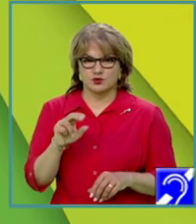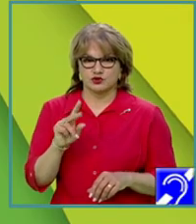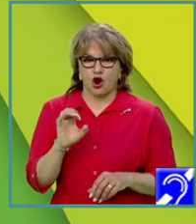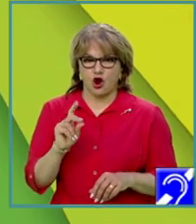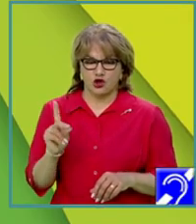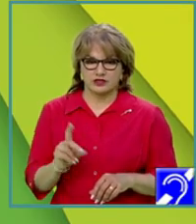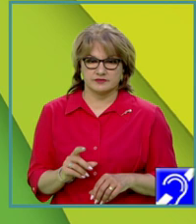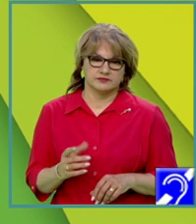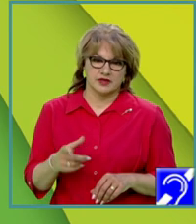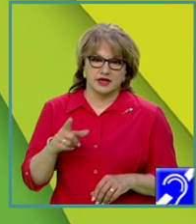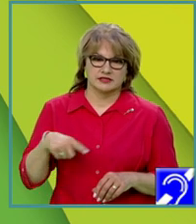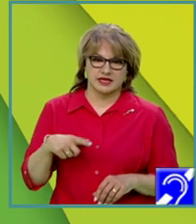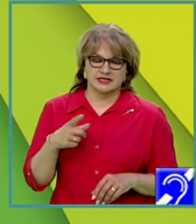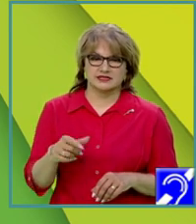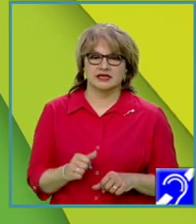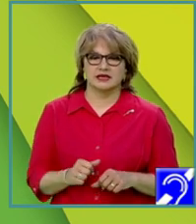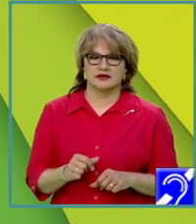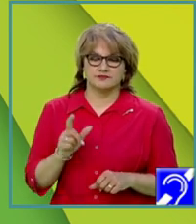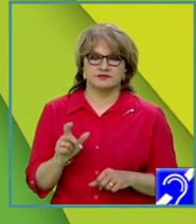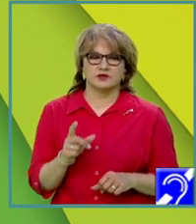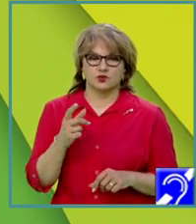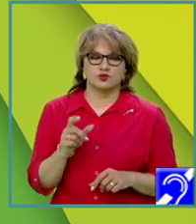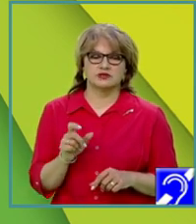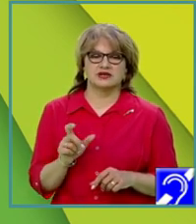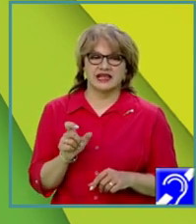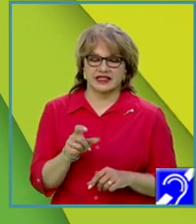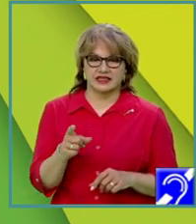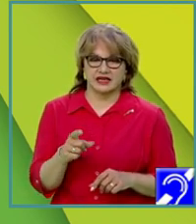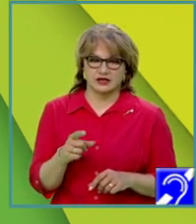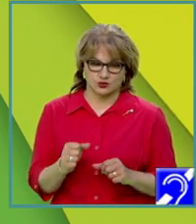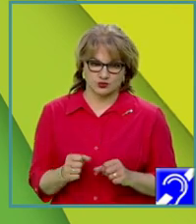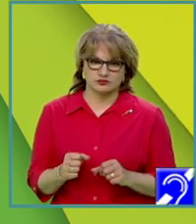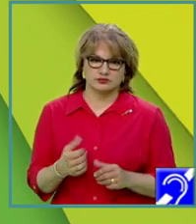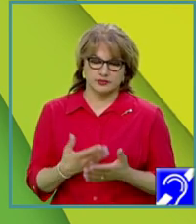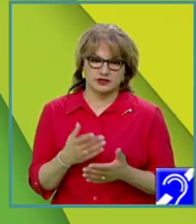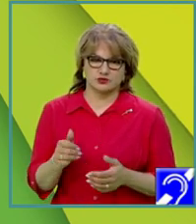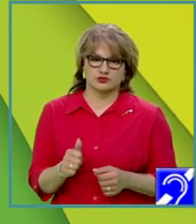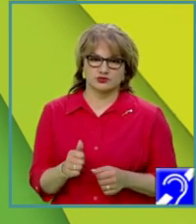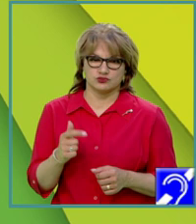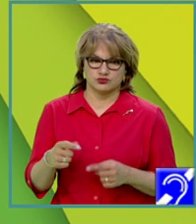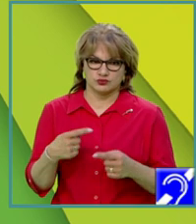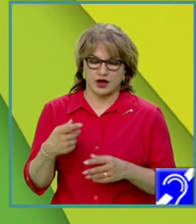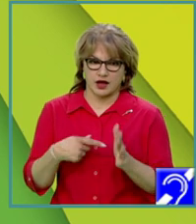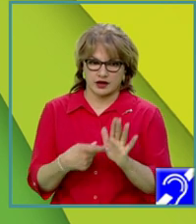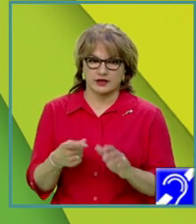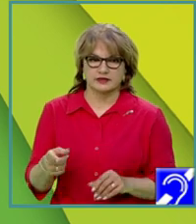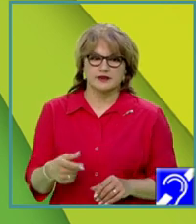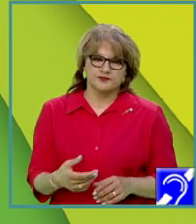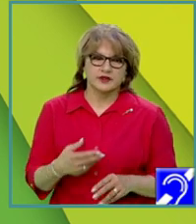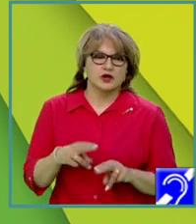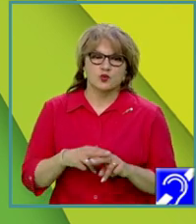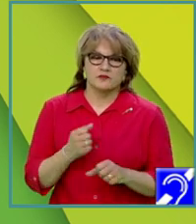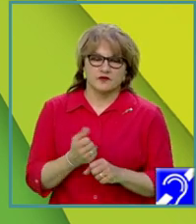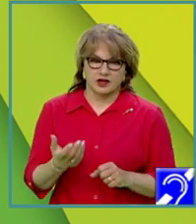să zicem, criteriul în cadrul acestui algoritm este următorul, care este strategia. Dacă